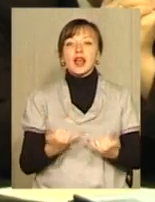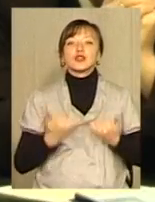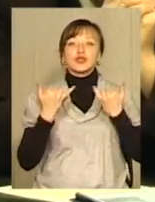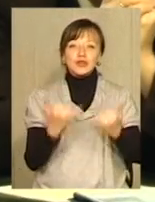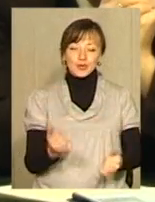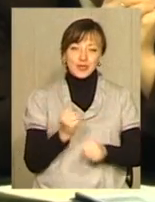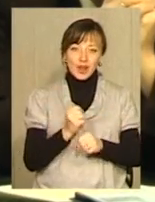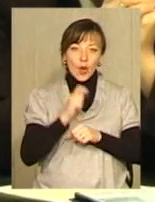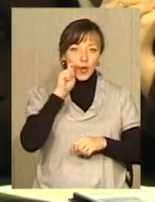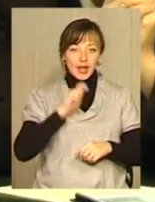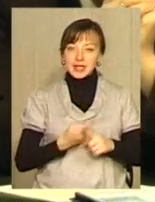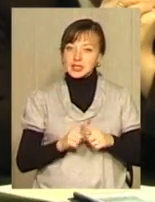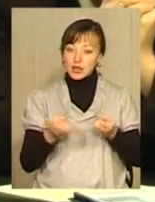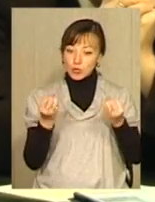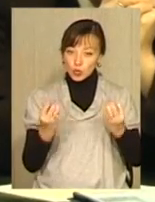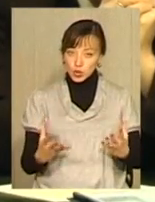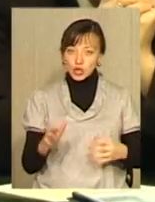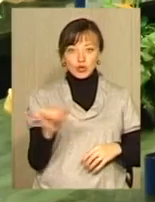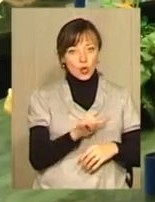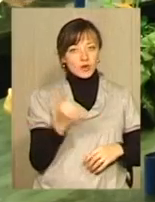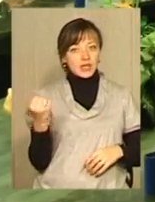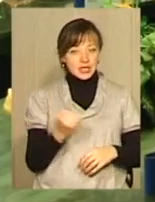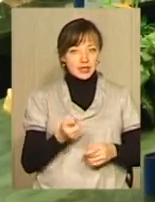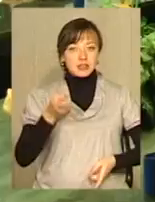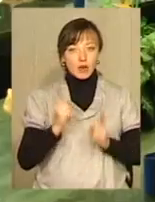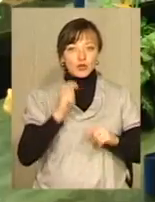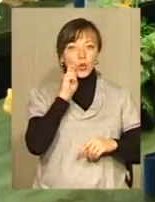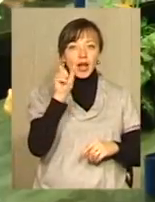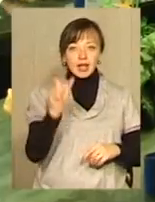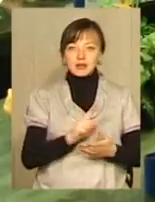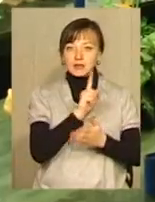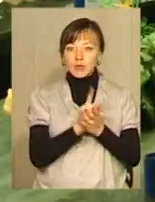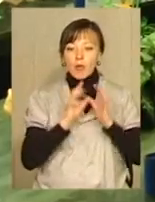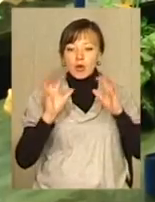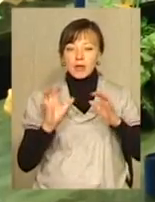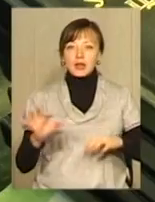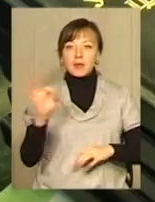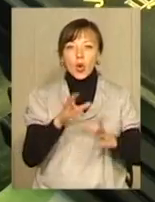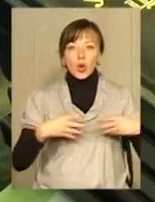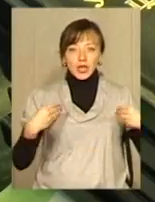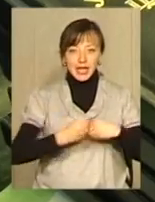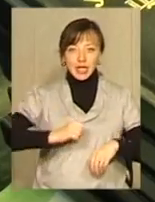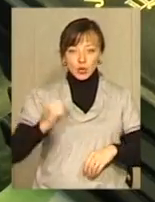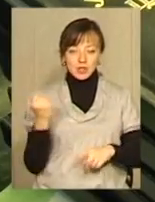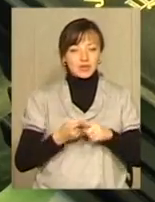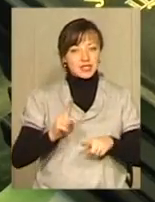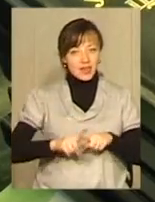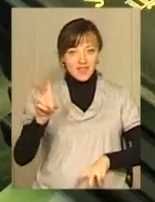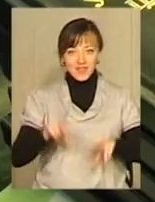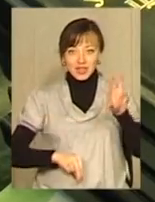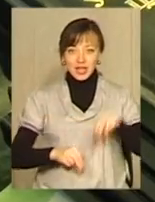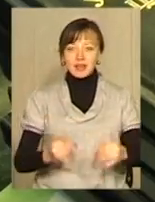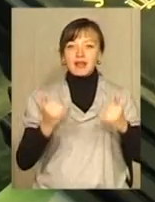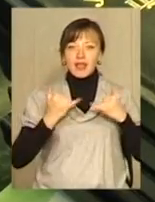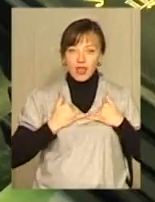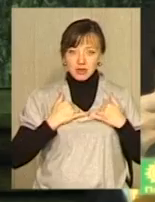України». Але це лише в будні. У суботу та неділю справжній українець має подбати про родину і друзів. Це, вважає Микола Володимирович, для